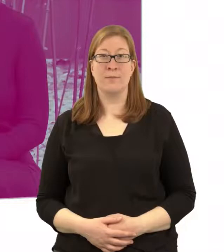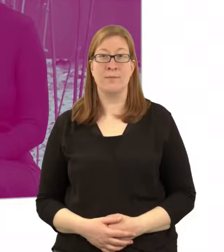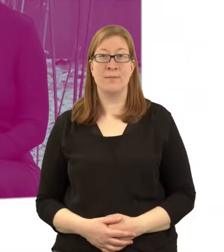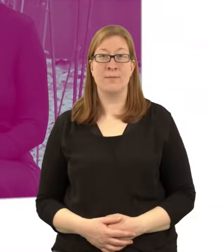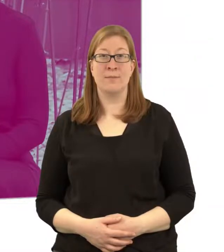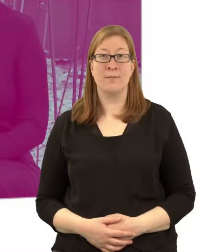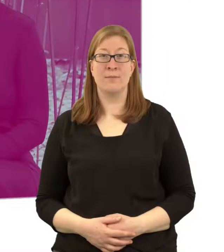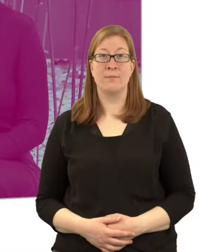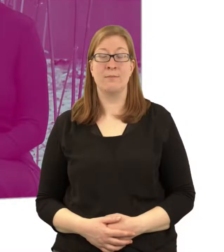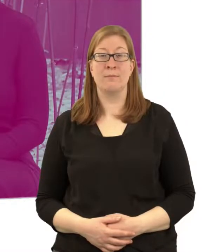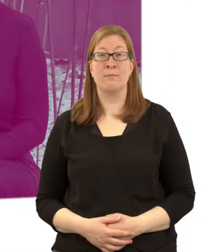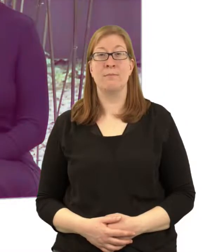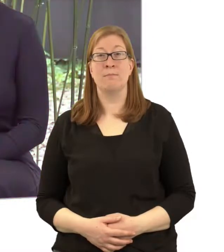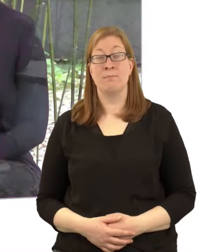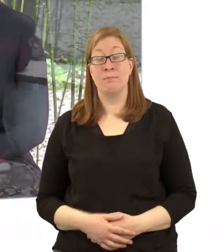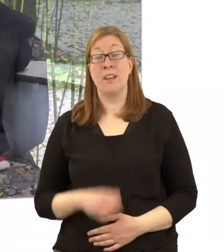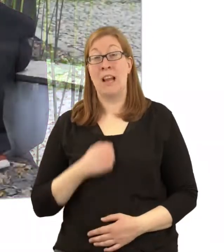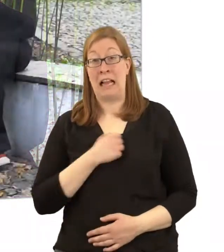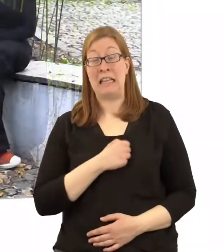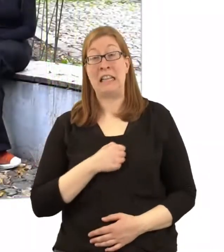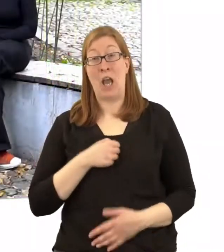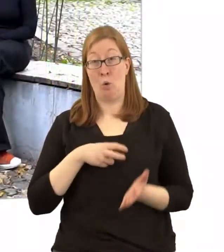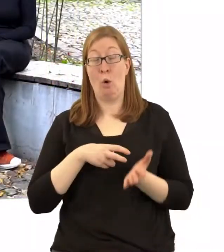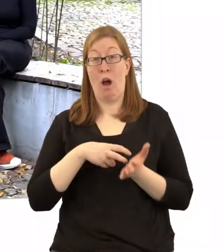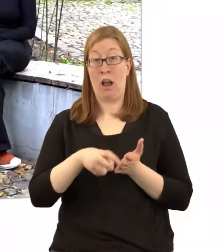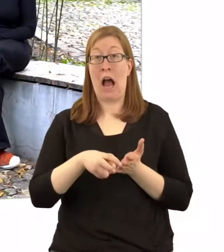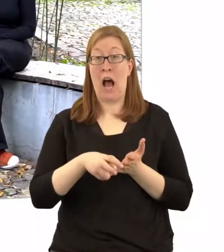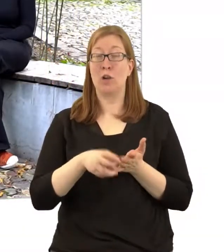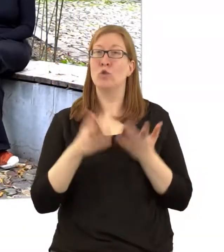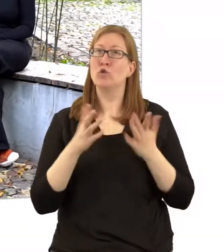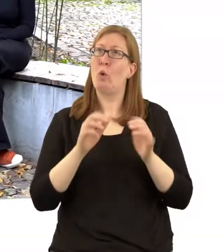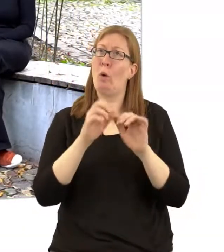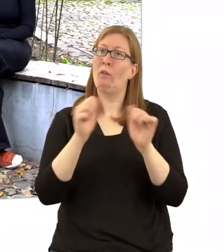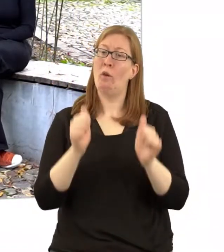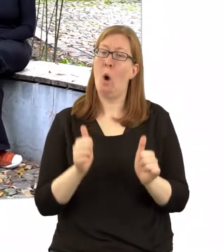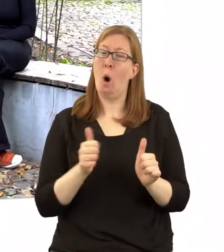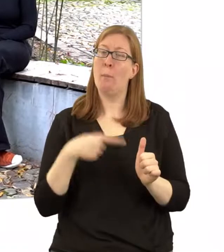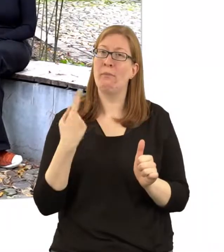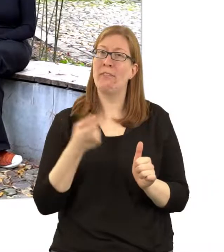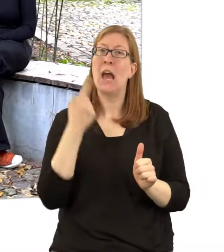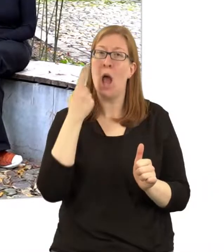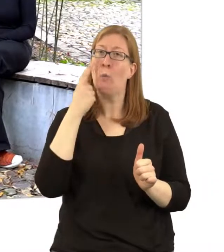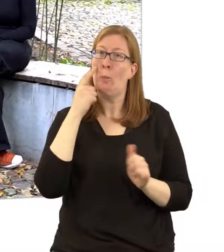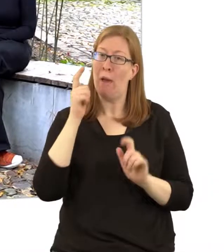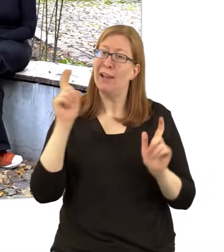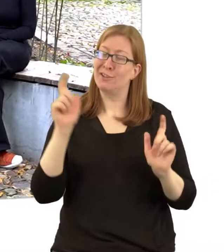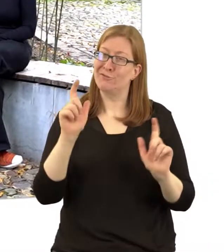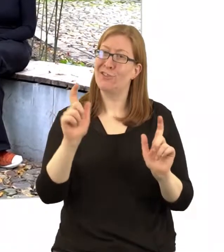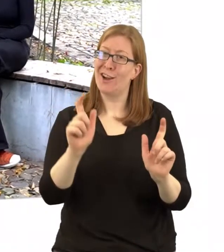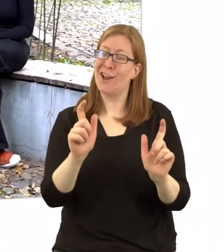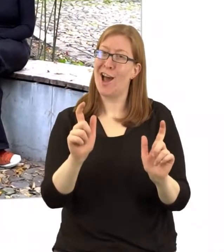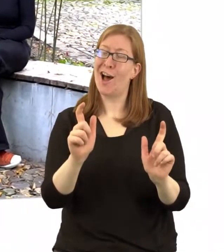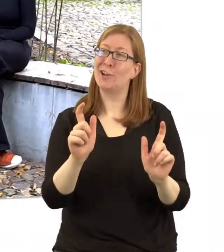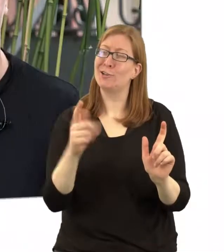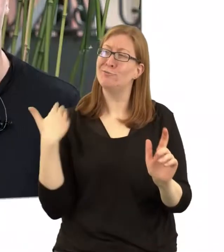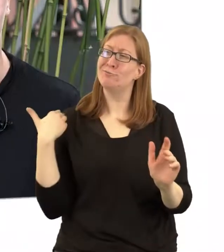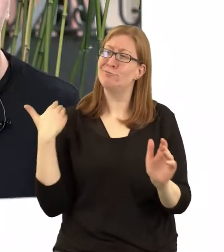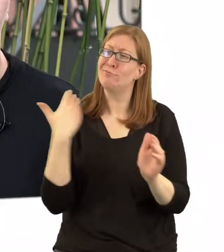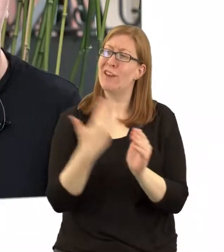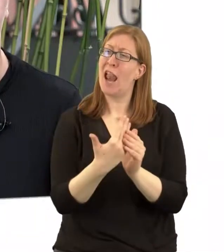Den Trauergang gibt es so in dieser Form, wie wir ihn jetzt zelebrieren, seit